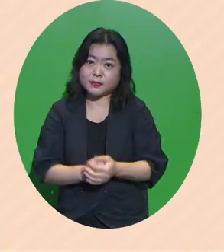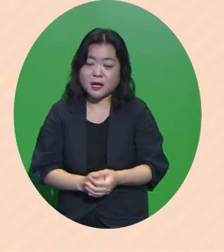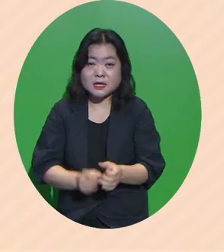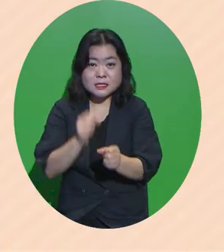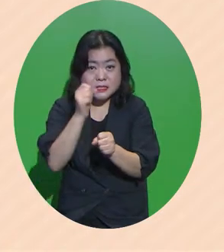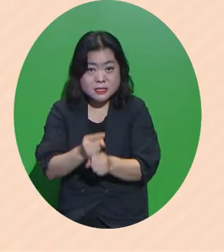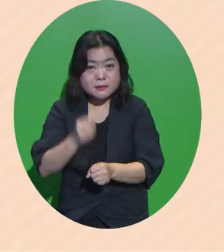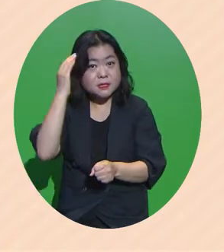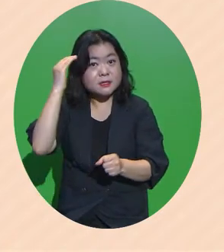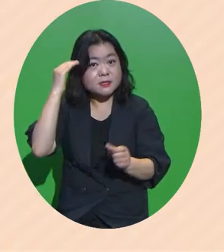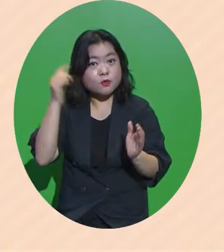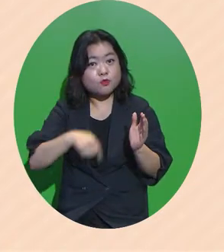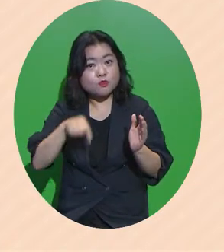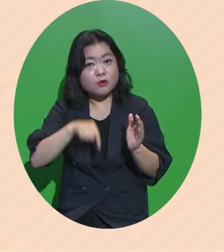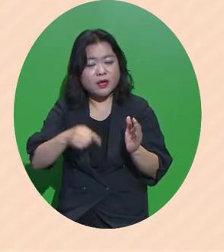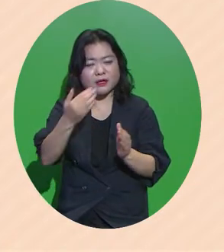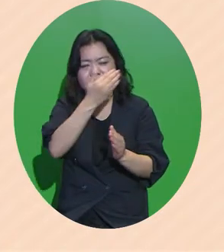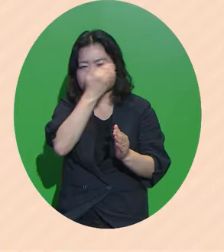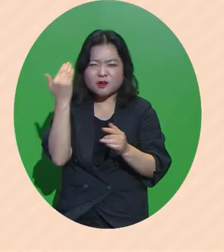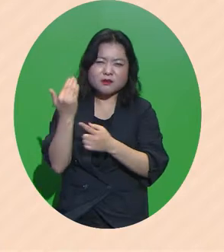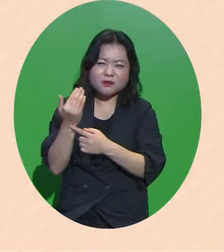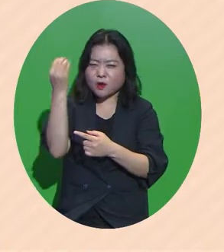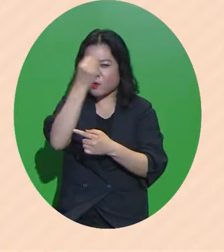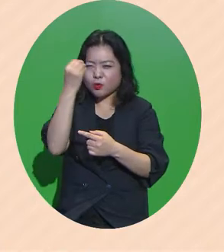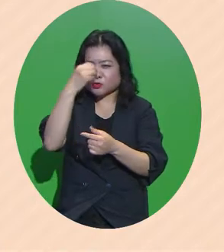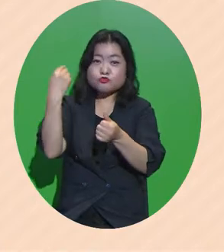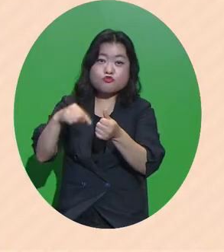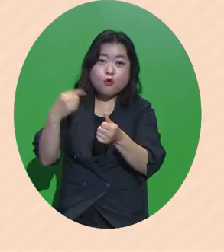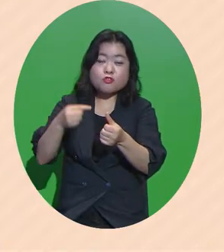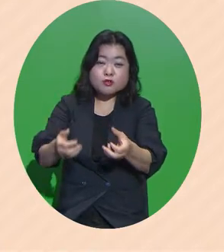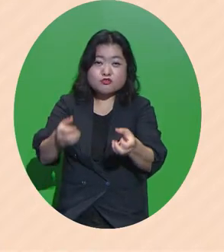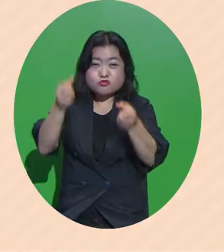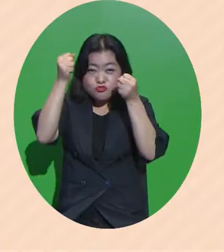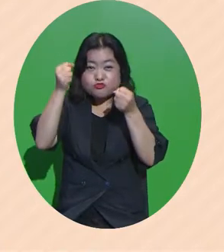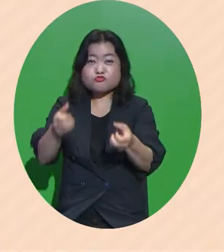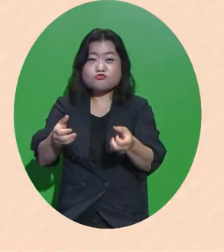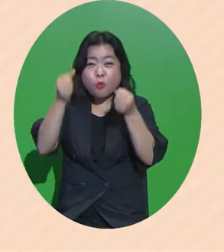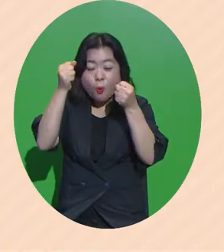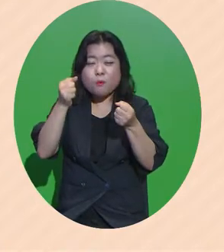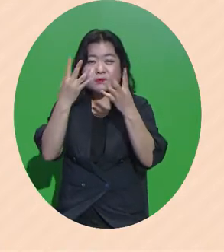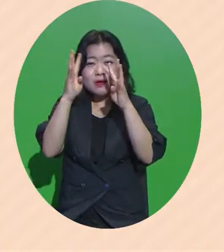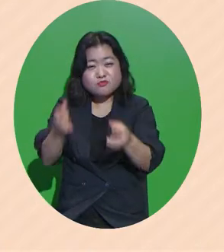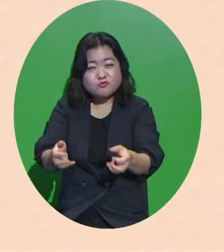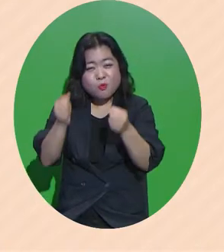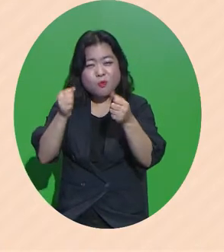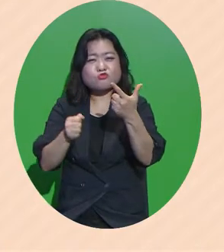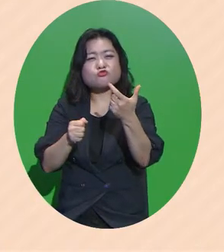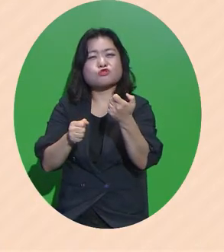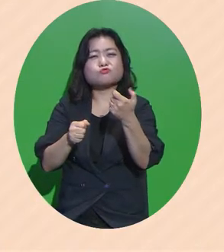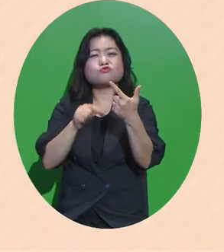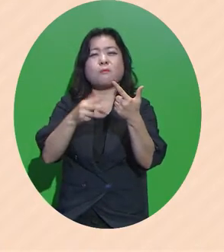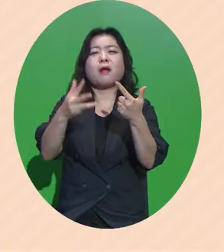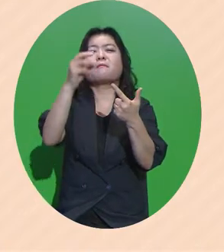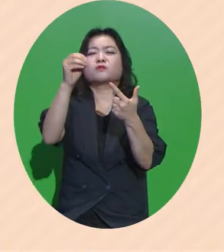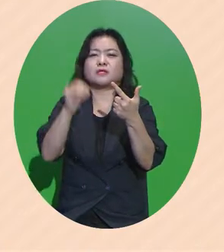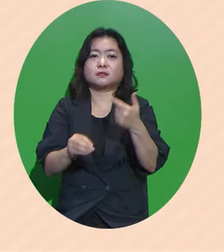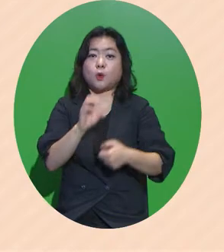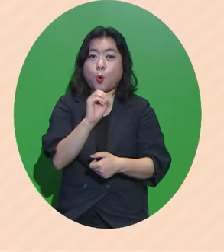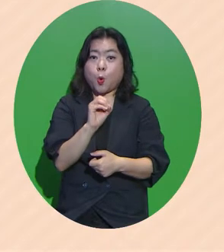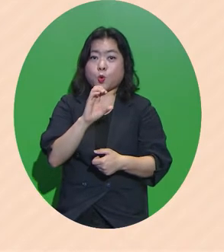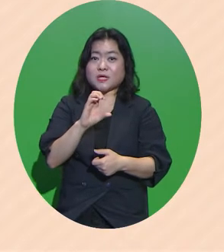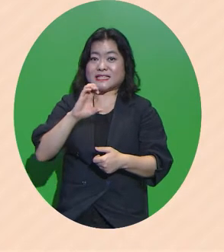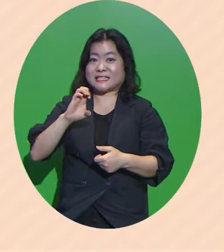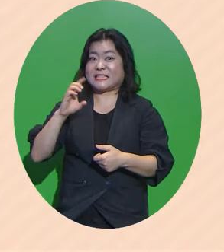우리나라의 청년들의 고등교육 이수율은 69.8%로 OECD 국가 중에서 2위를